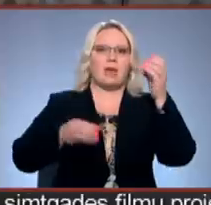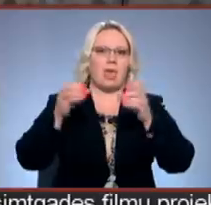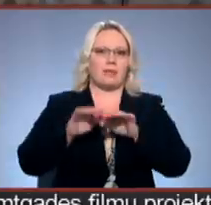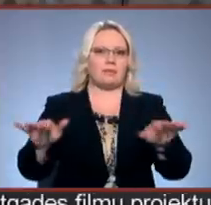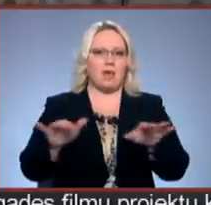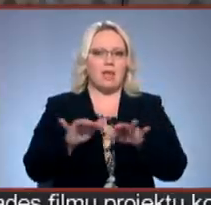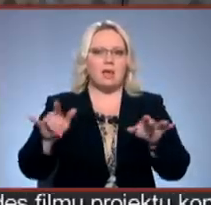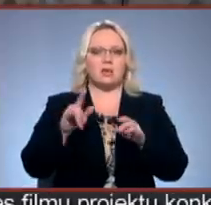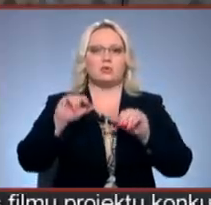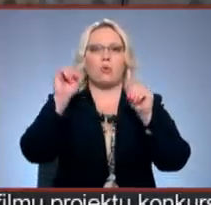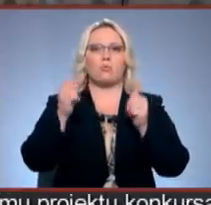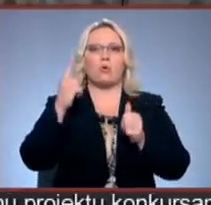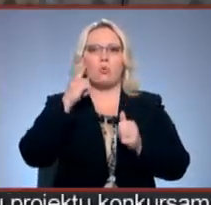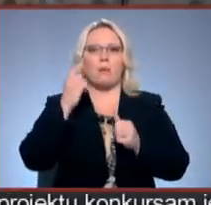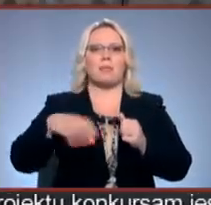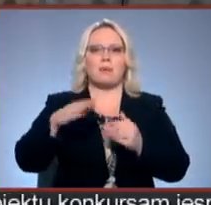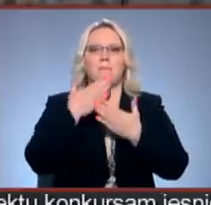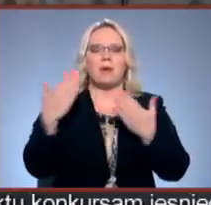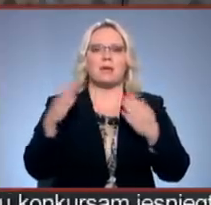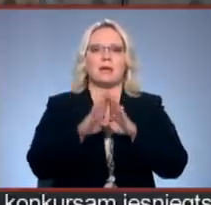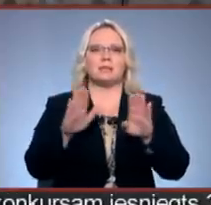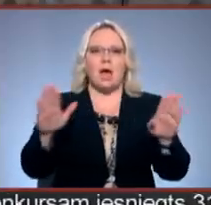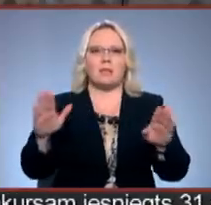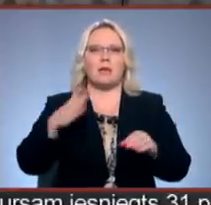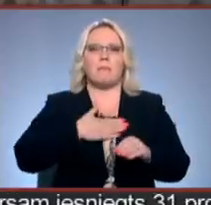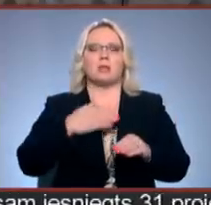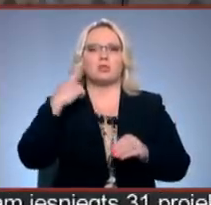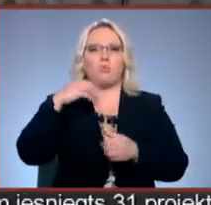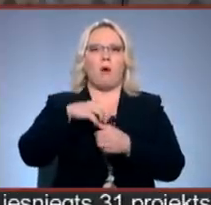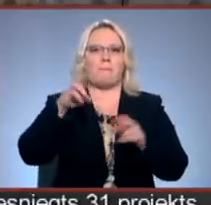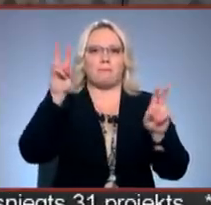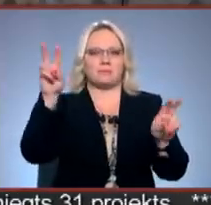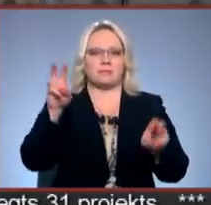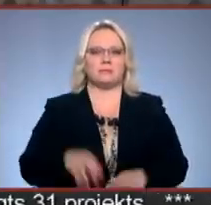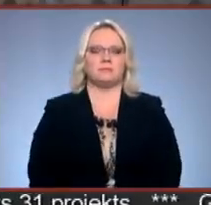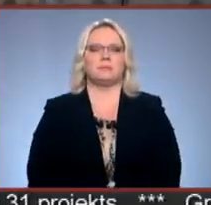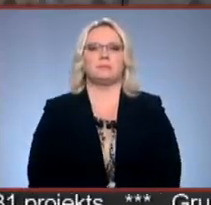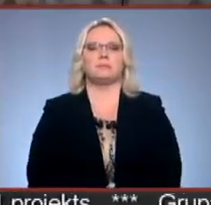Skulptūra doma dārzā ir pēdējā šī sezonas izstāda projektā Manis Doms un turpina Madara Rudzīte.